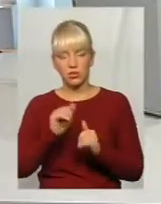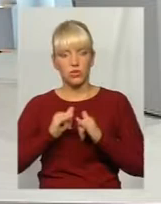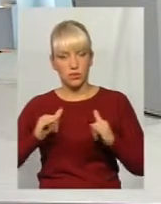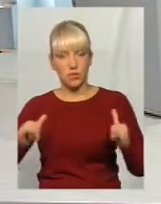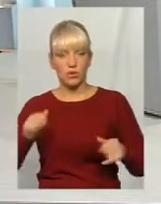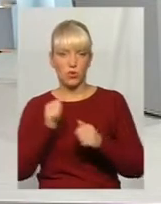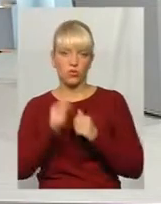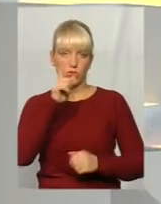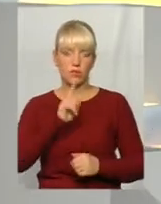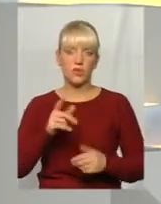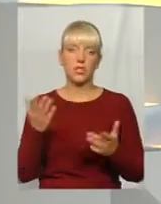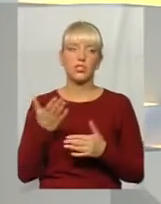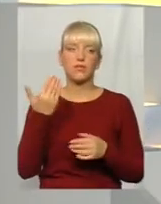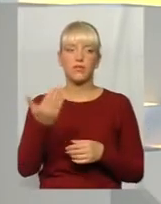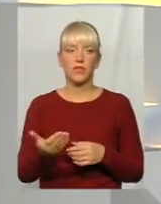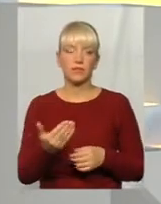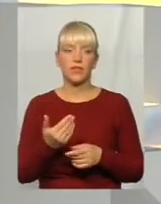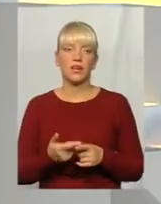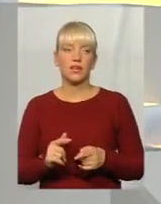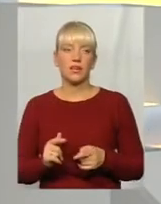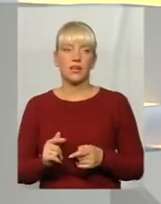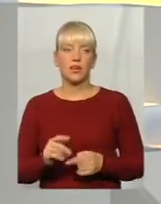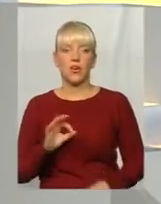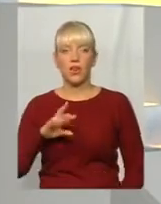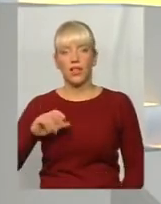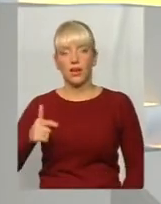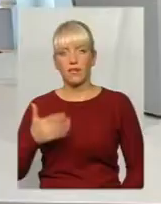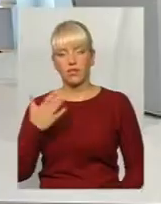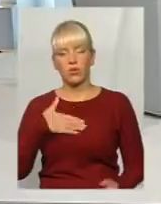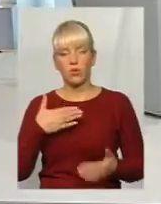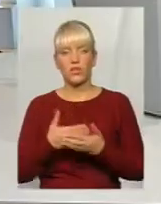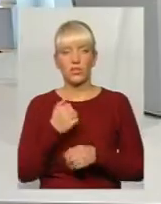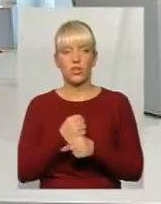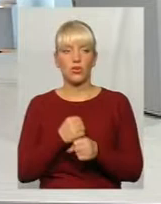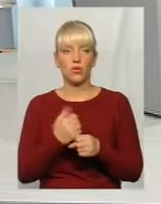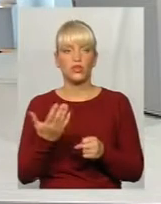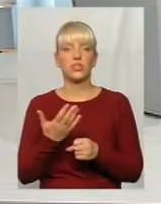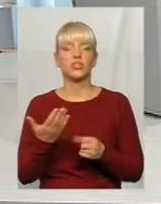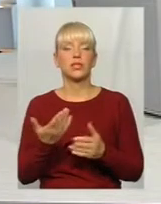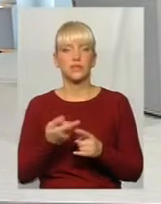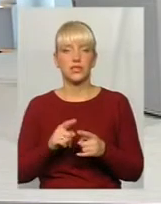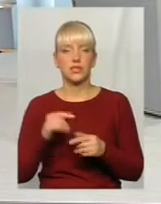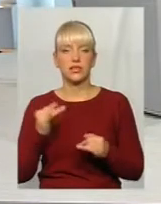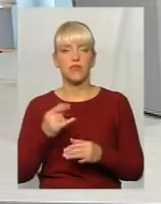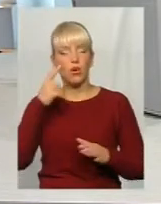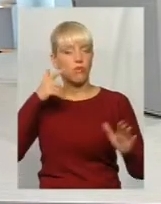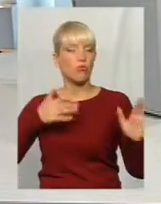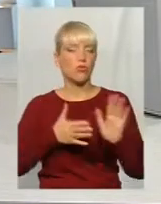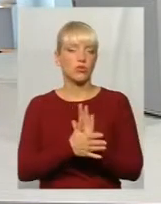спрощує вам, пане Олег, вашу громадську роботу? Ну, перш за все, прозорість,